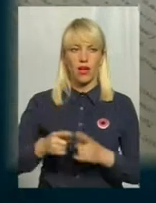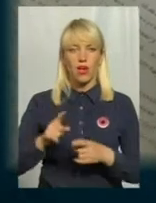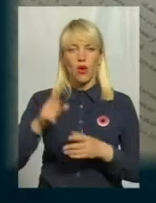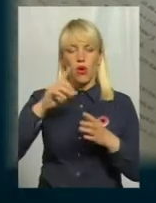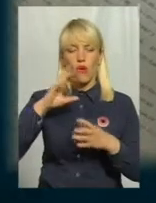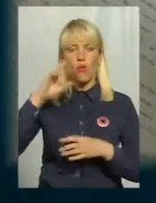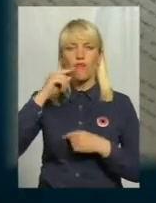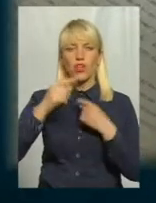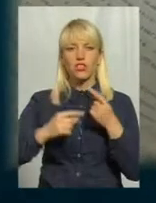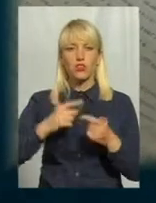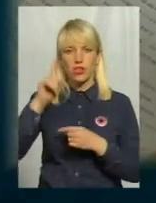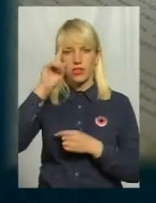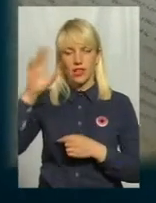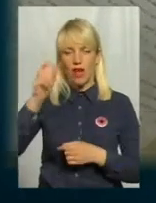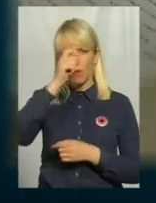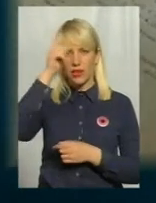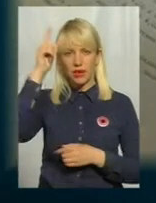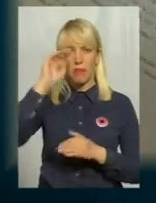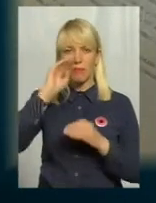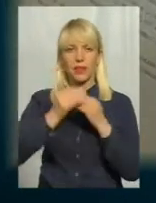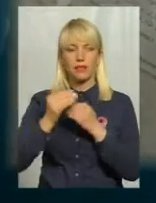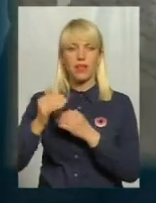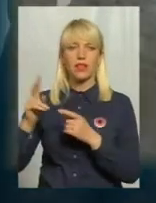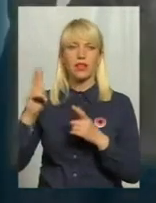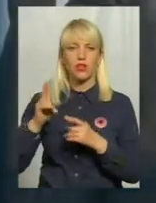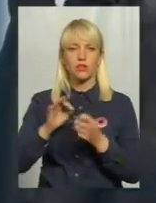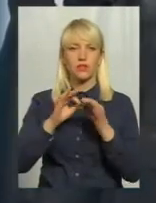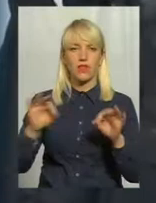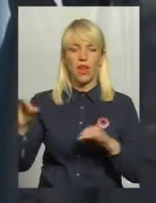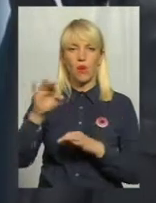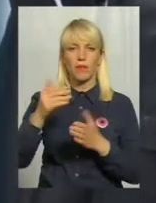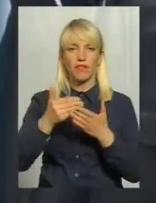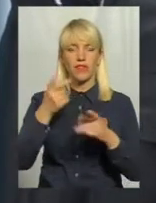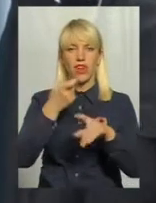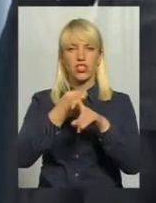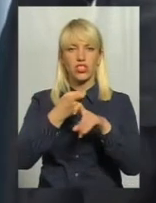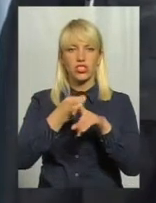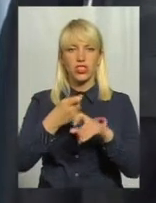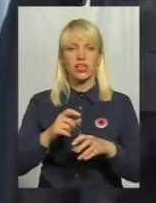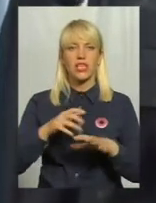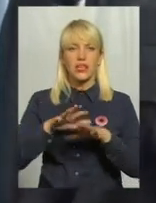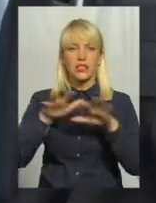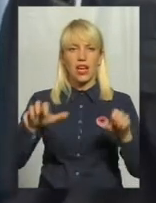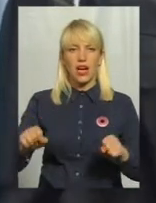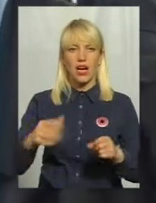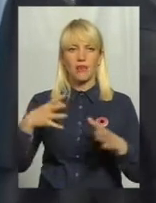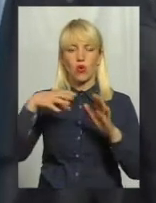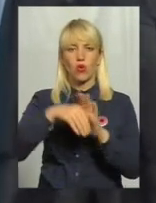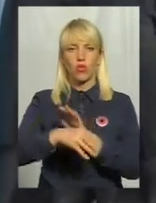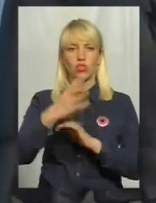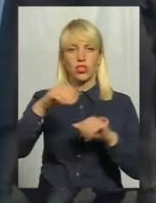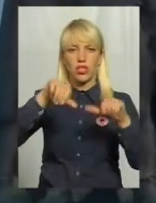слави військових частин, партизанів, підпільників, які звільняли область від фашистських загарбників. У меморіальний комплекс входить чотирифігурна бронзова